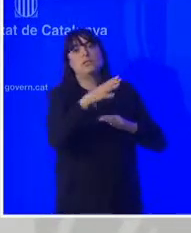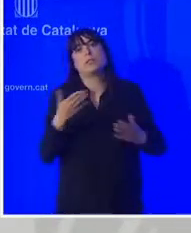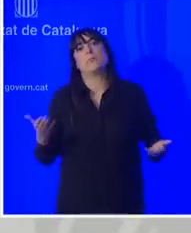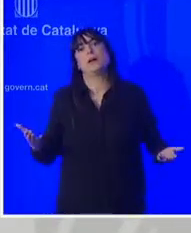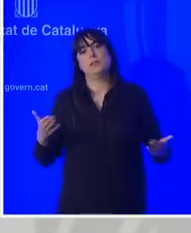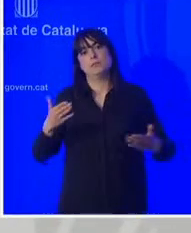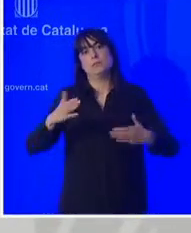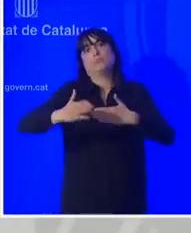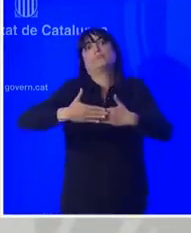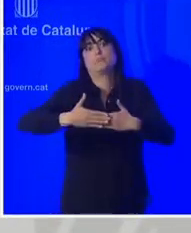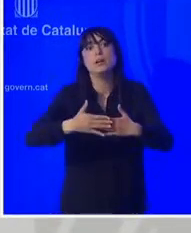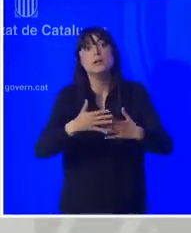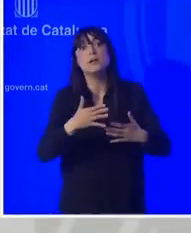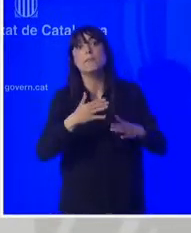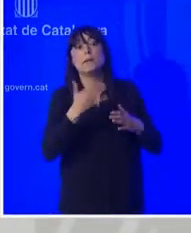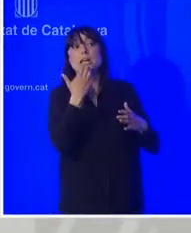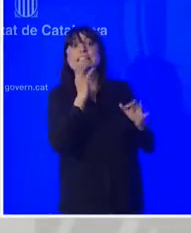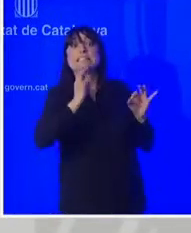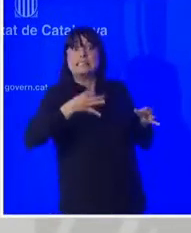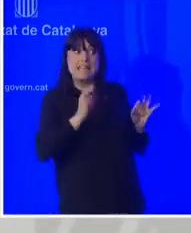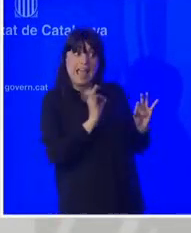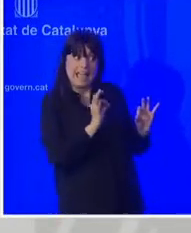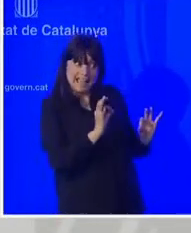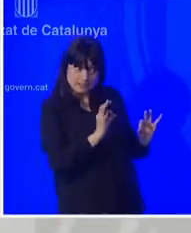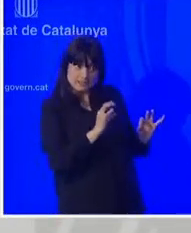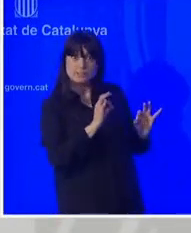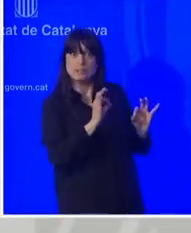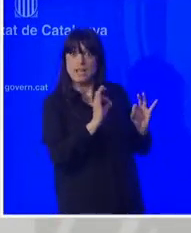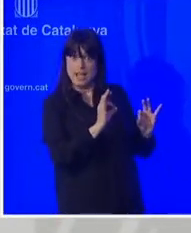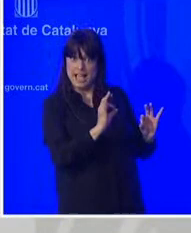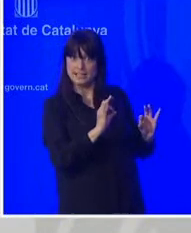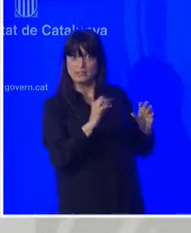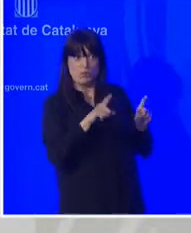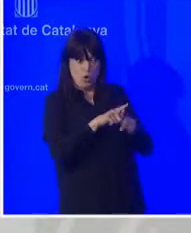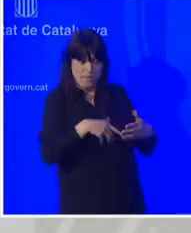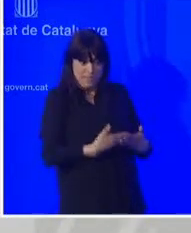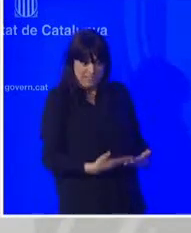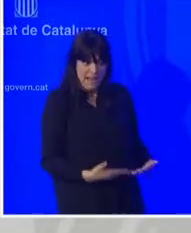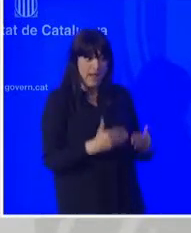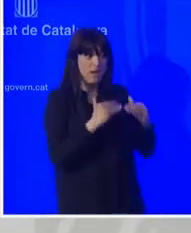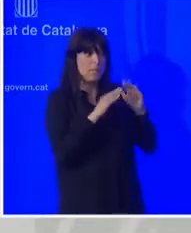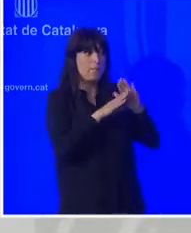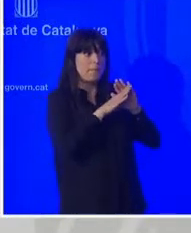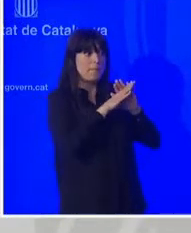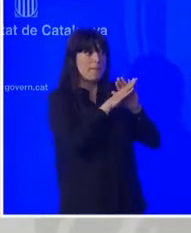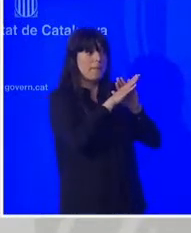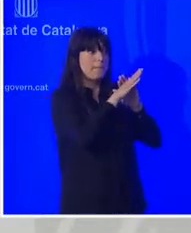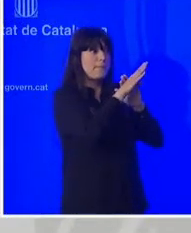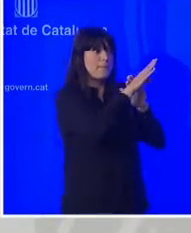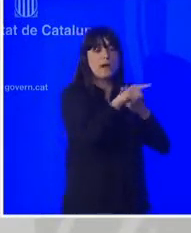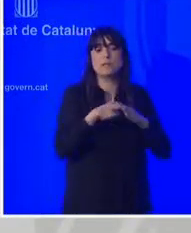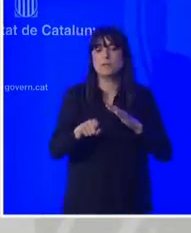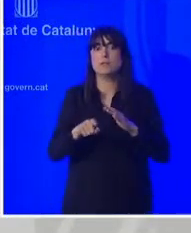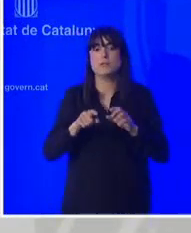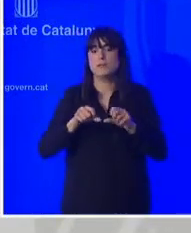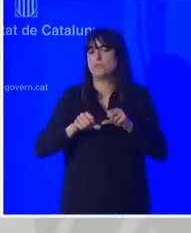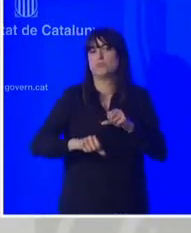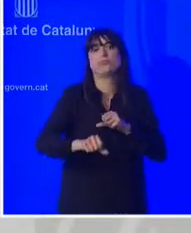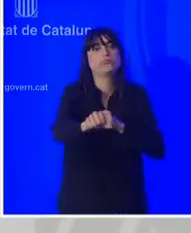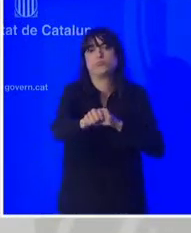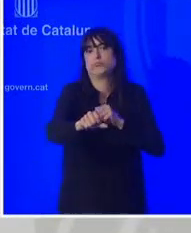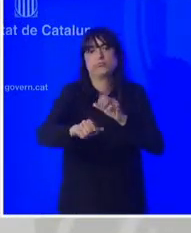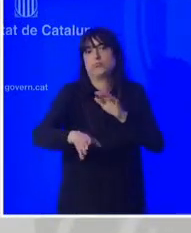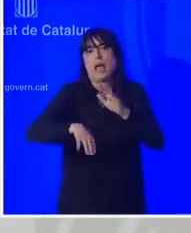que això no sigui així de fet les mesures que tenim establertes són unes mesures encara de molta restricció encara hi ha moltes